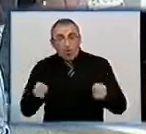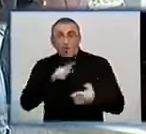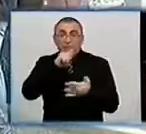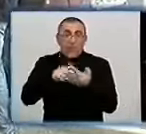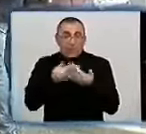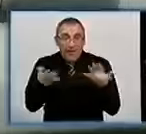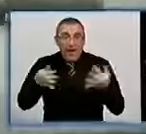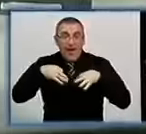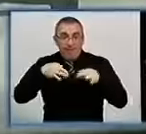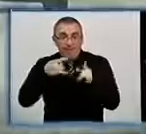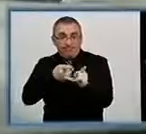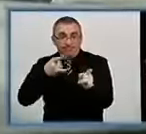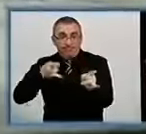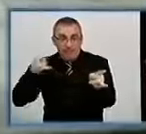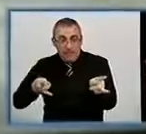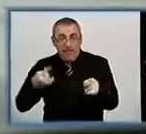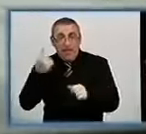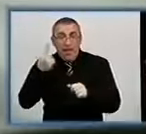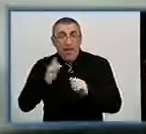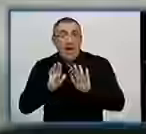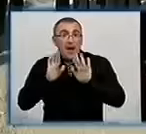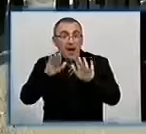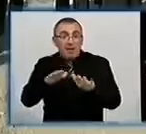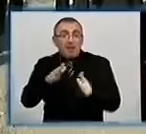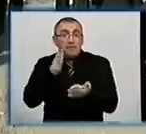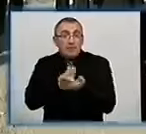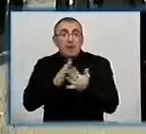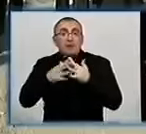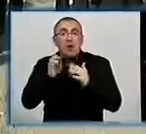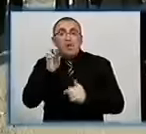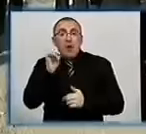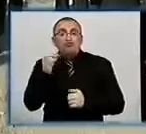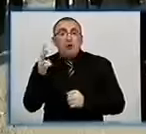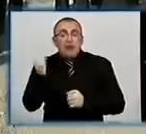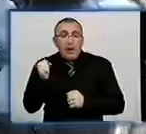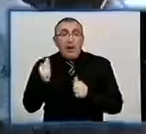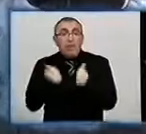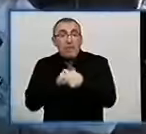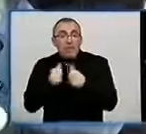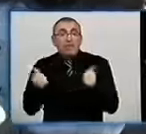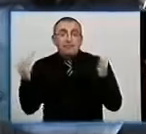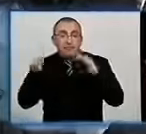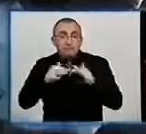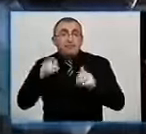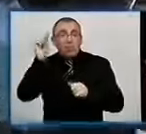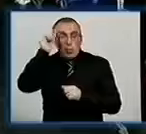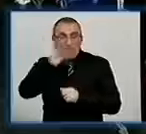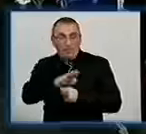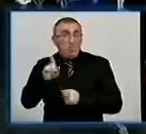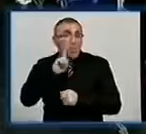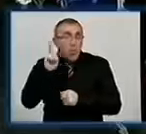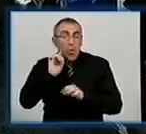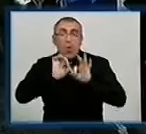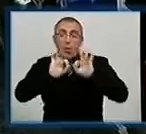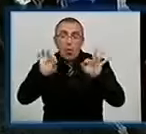колона з п'яти автів укрушає. Першим пунктом автопробігу стає село Бережинка. Місцеві бібліотекарі зібрали учнівську молодь, аби активісти